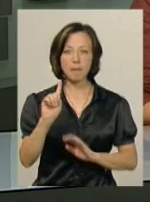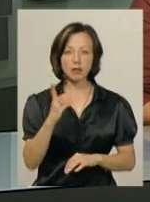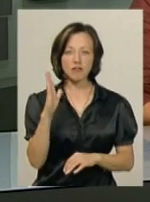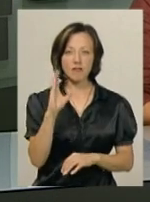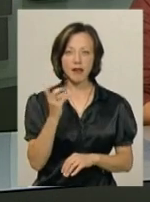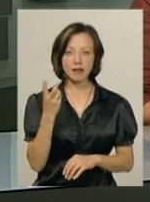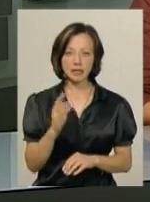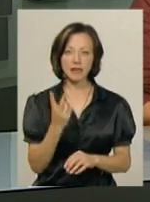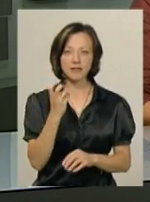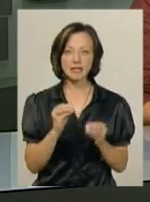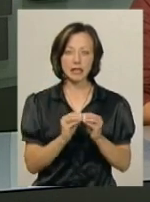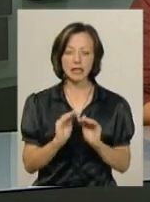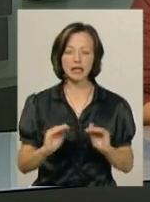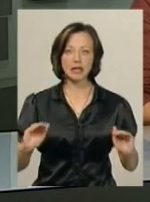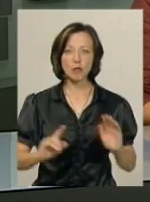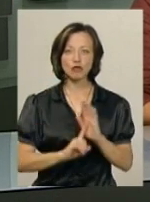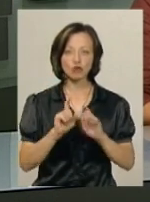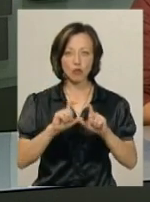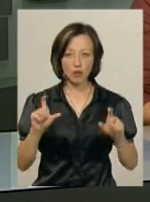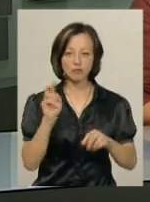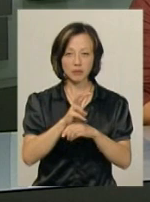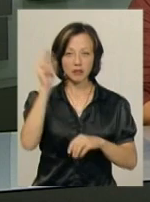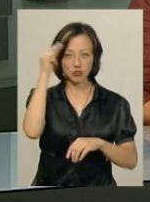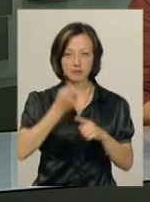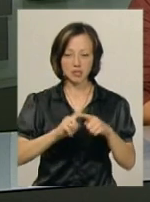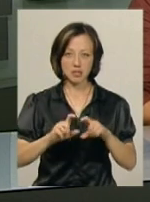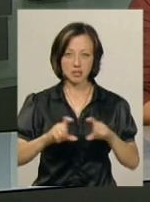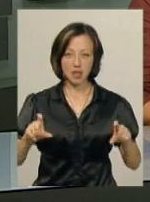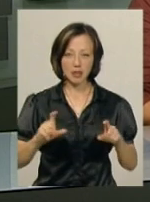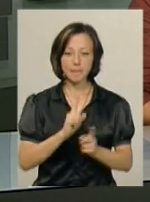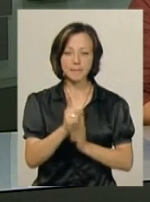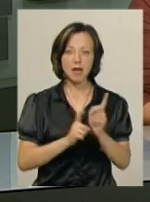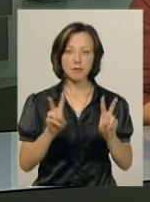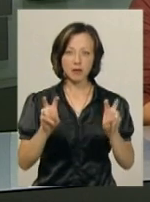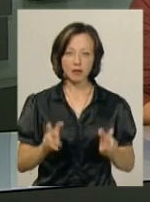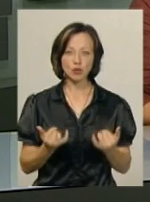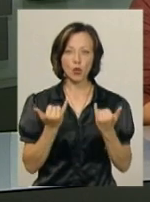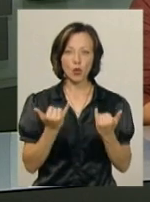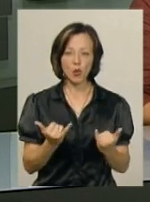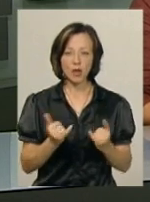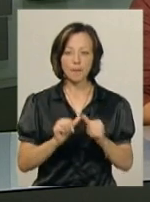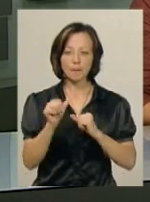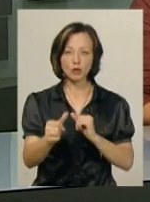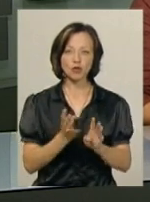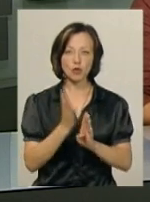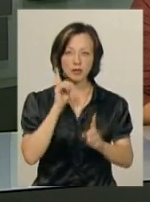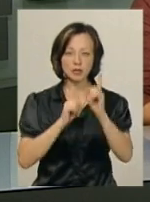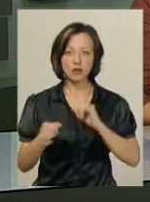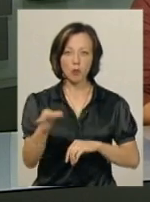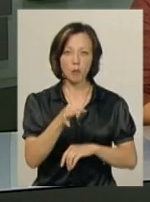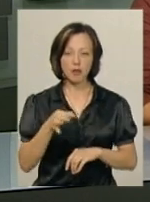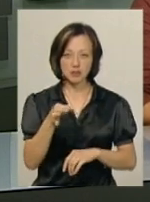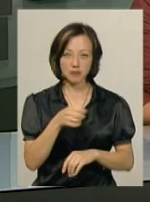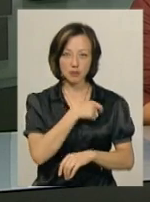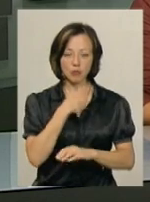учнів початкових класів підуть на навчання саме в цей заклад. За переименування Славотинки сьогодні на позачерговій сесії обласної ради